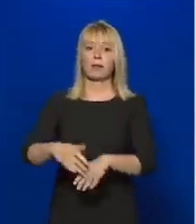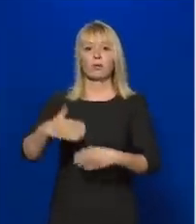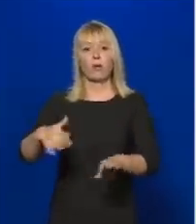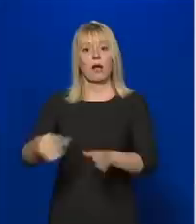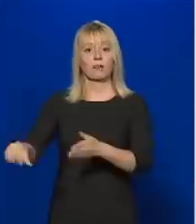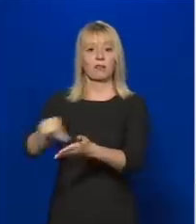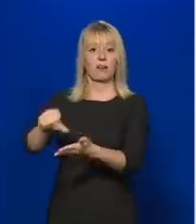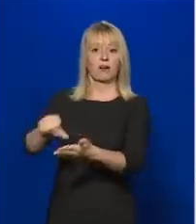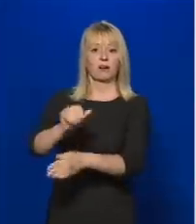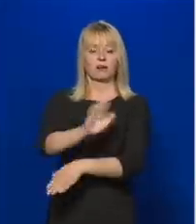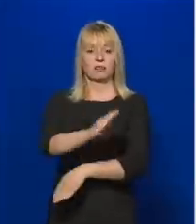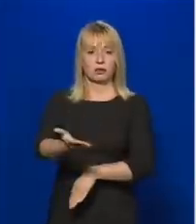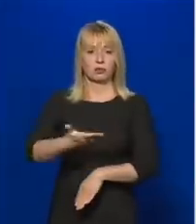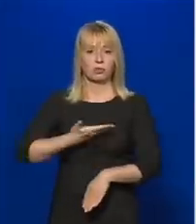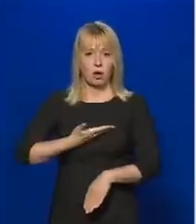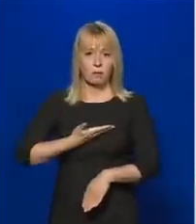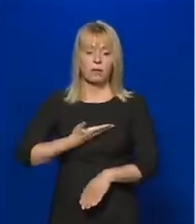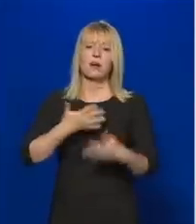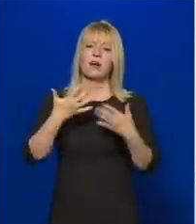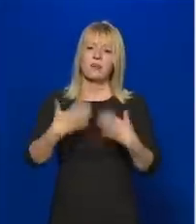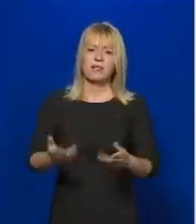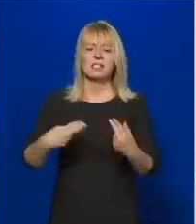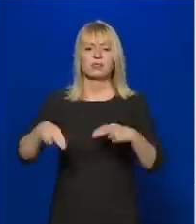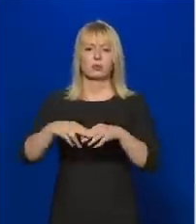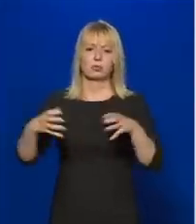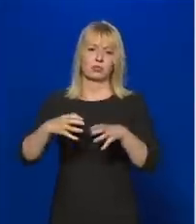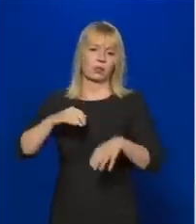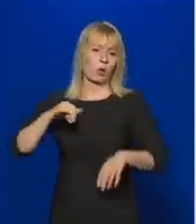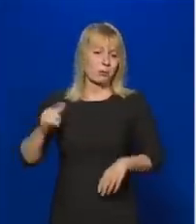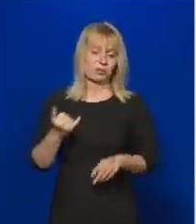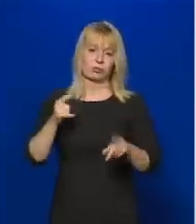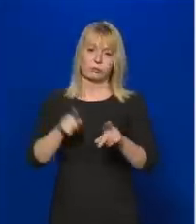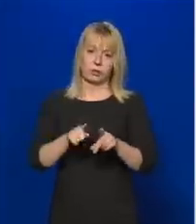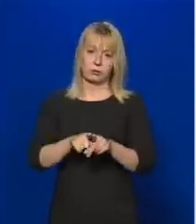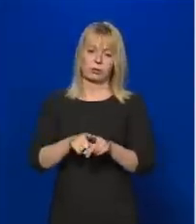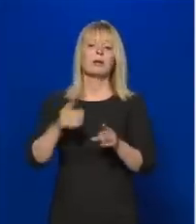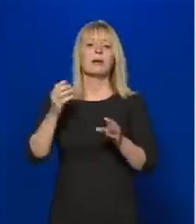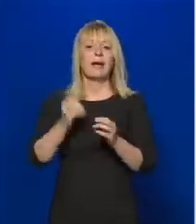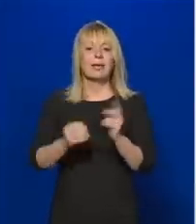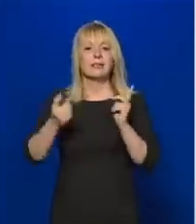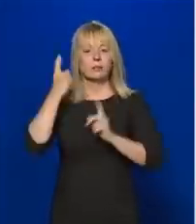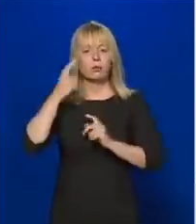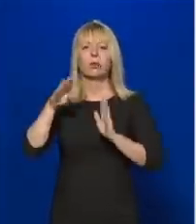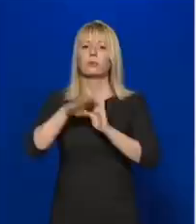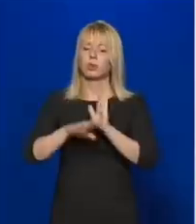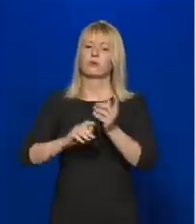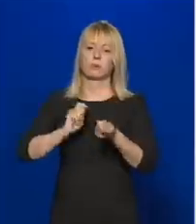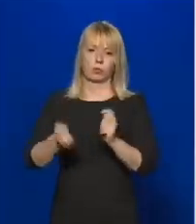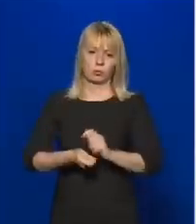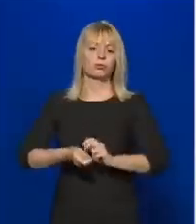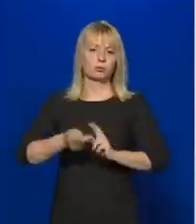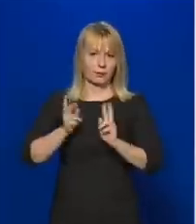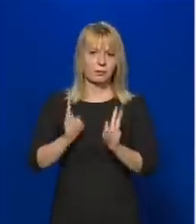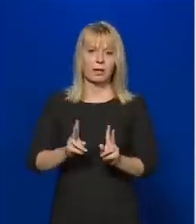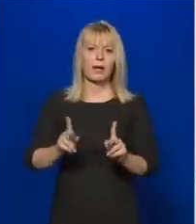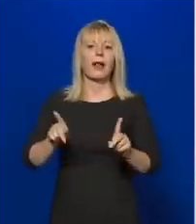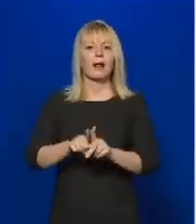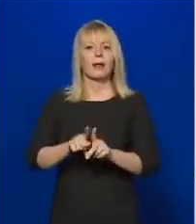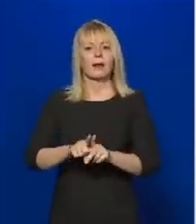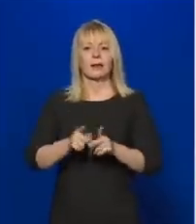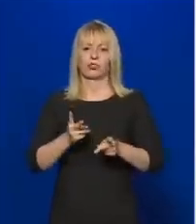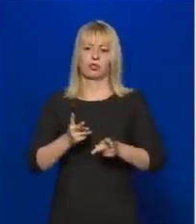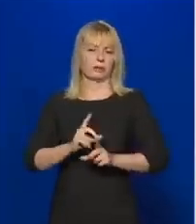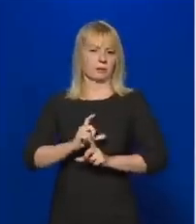a kisebbség, és vesztes a többségi társadalom is. Ezért gondolom azt, hogy igenis van helye törvénymódostásnak, ilyen jellegű sérelmek esetén